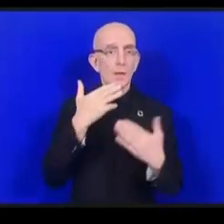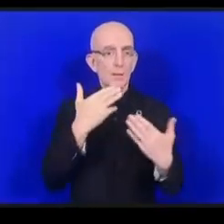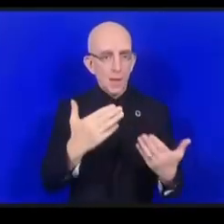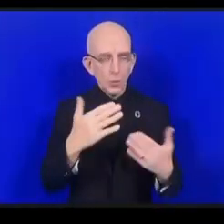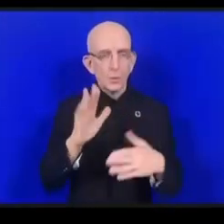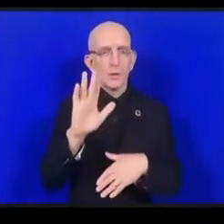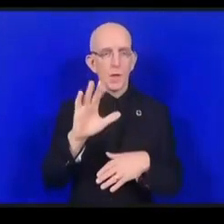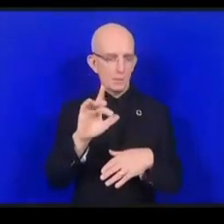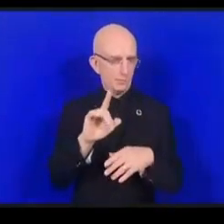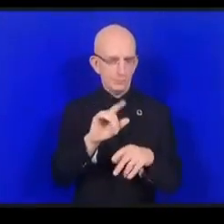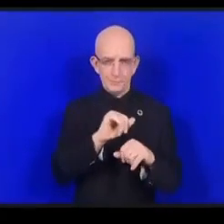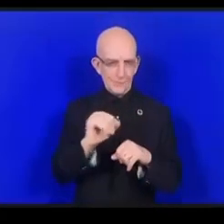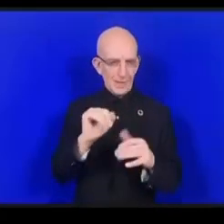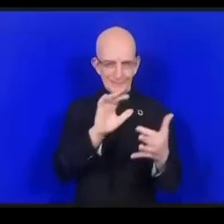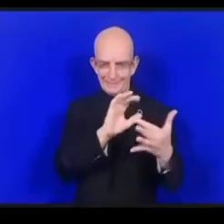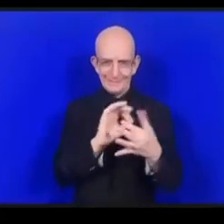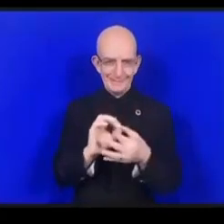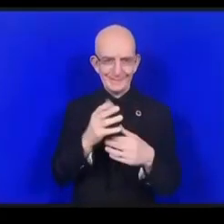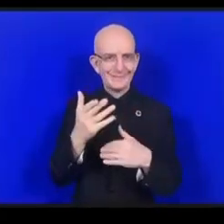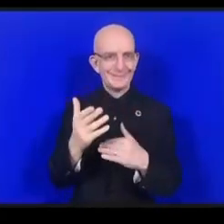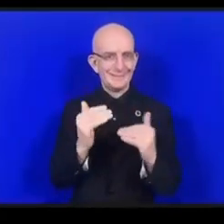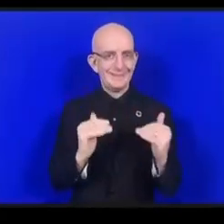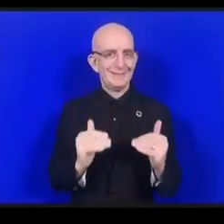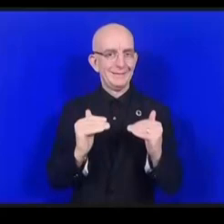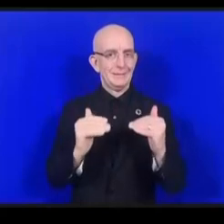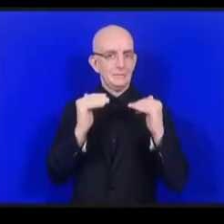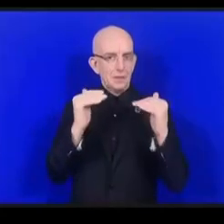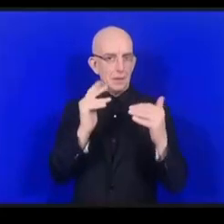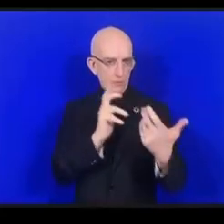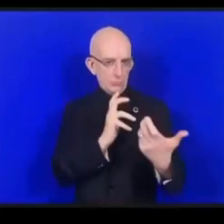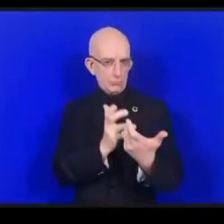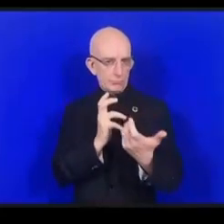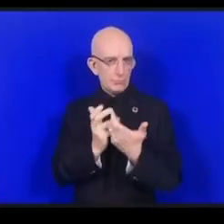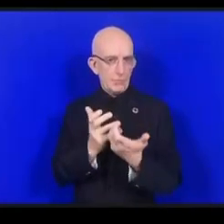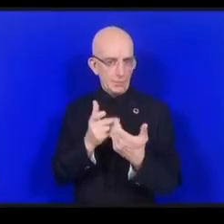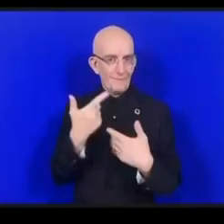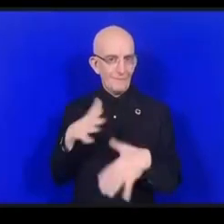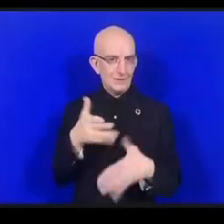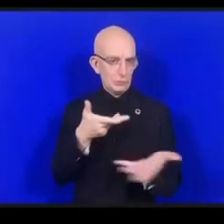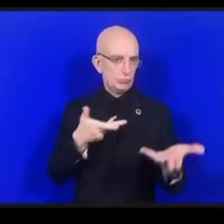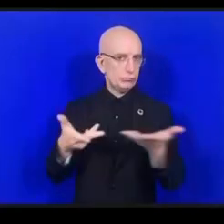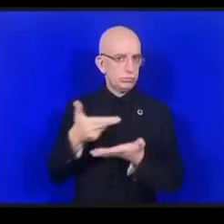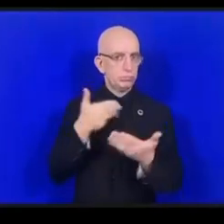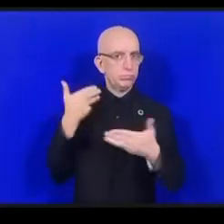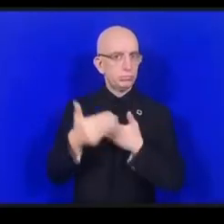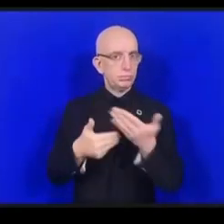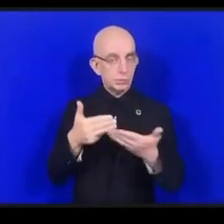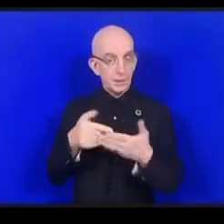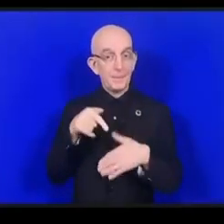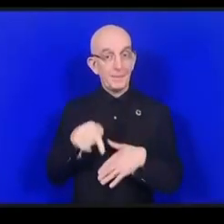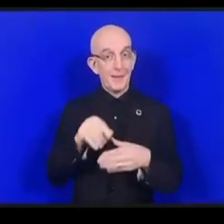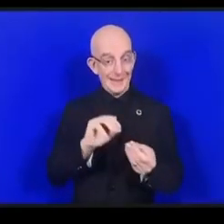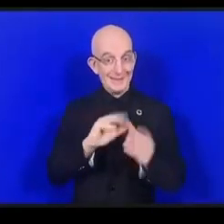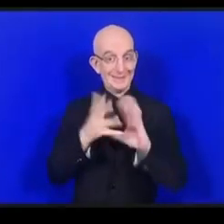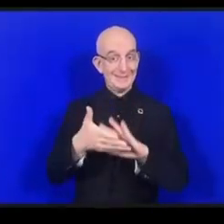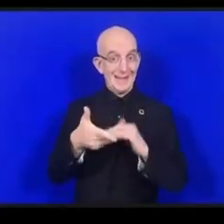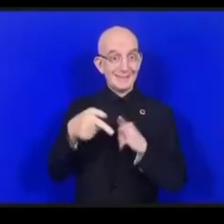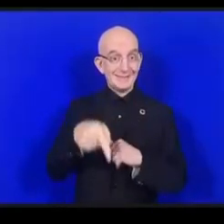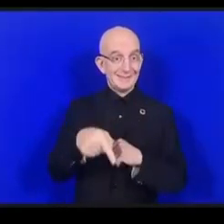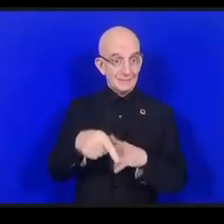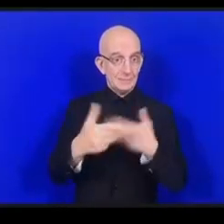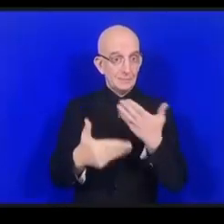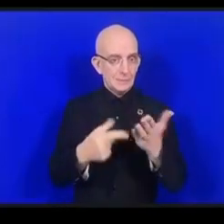إذا نتحول إلى إنترنت الأشياء هناك مسائل ستصبح